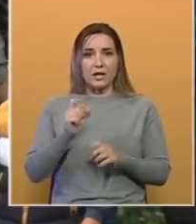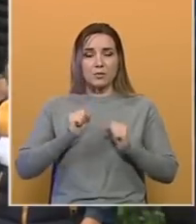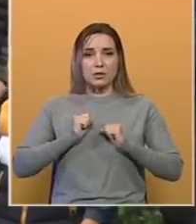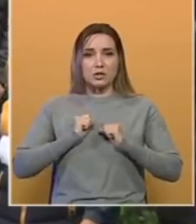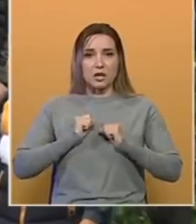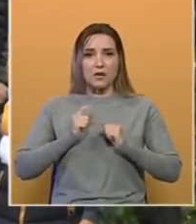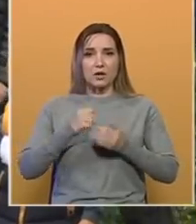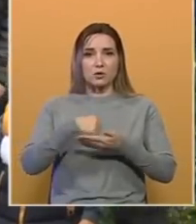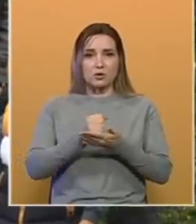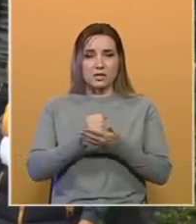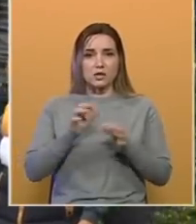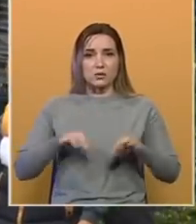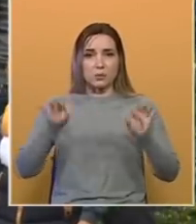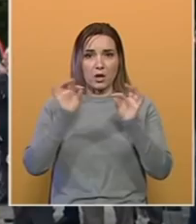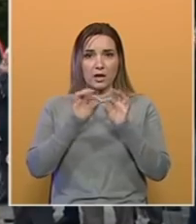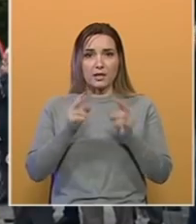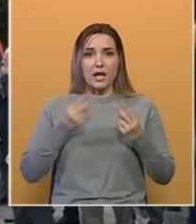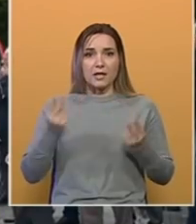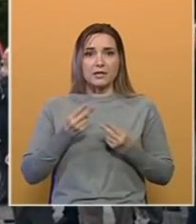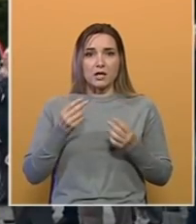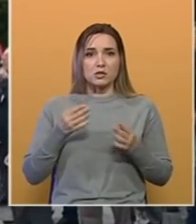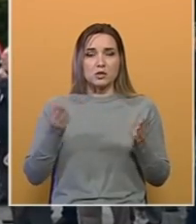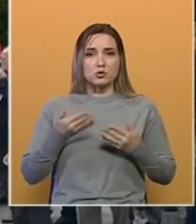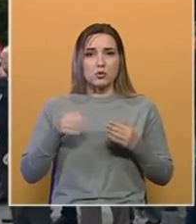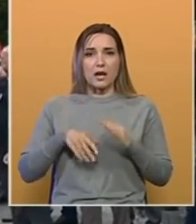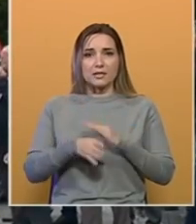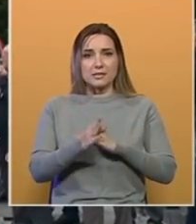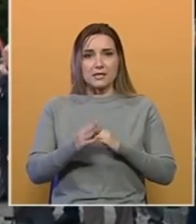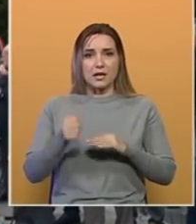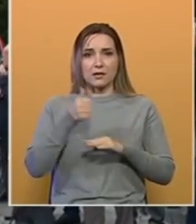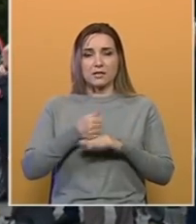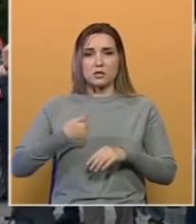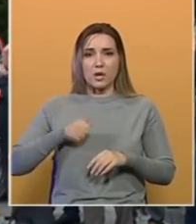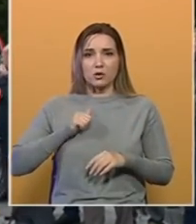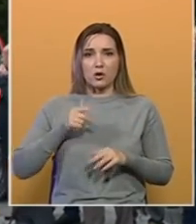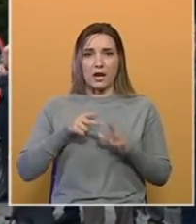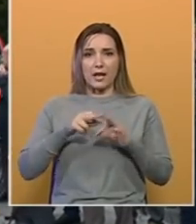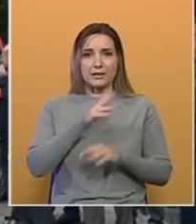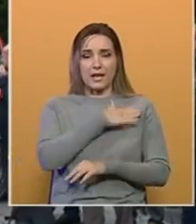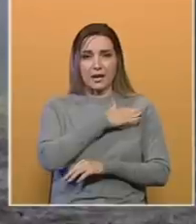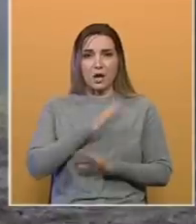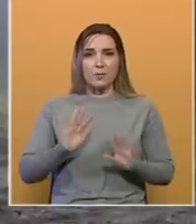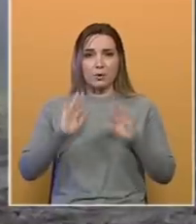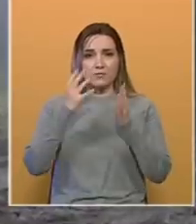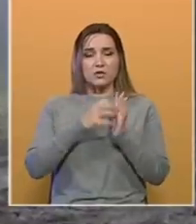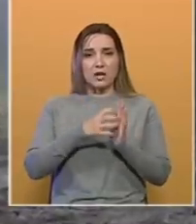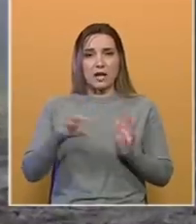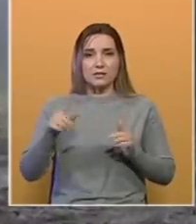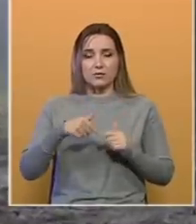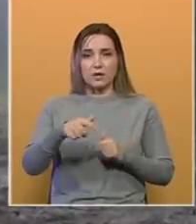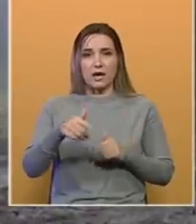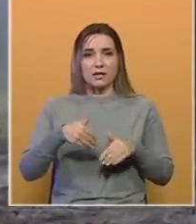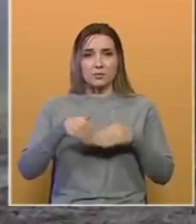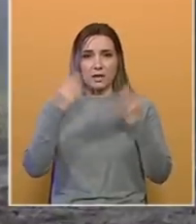pridržavaju doznačenih projekata. Traže žuran izlazak nadležnih kantonalnih inspektora na teren. Prosvjede će nastaviti i u